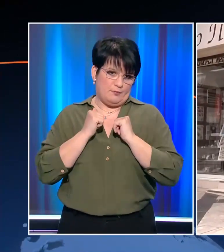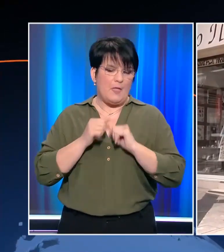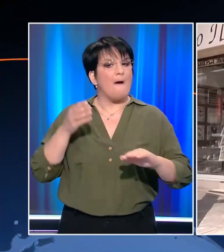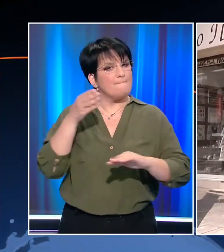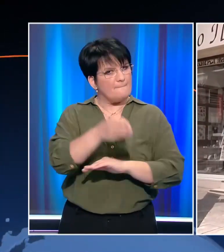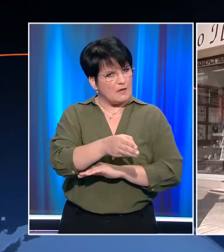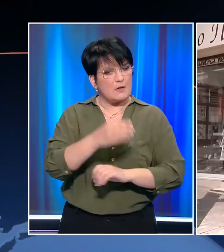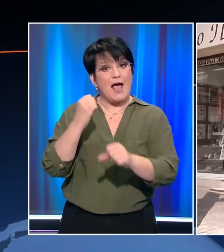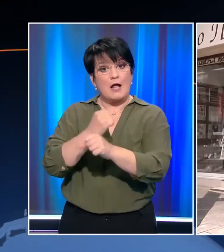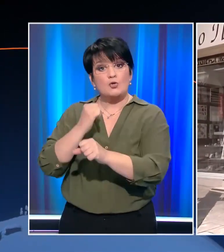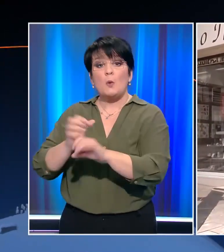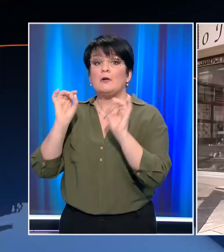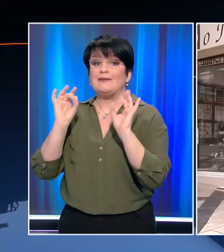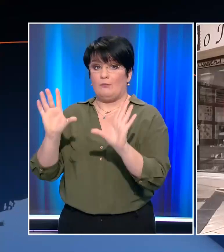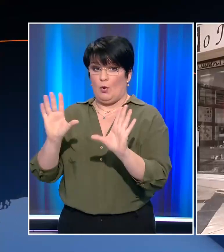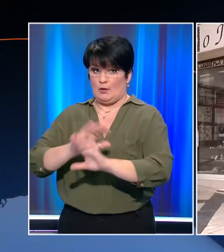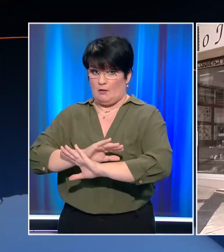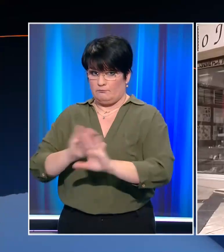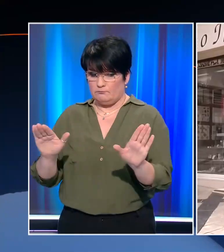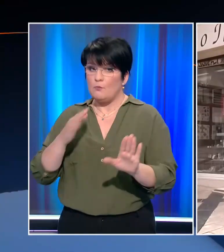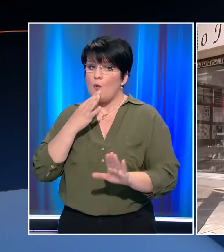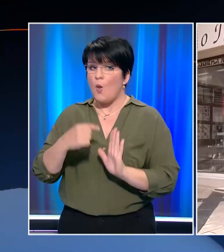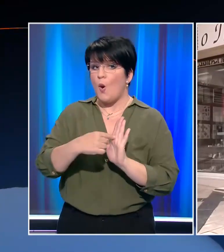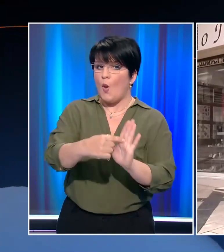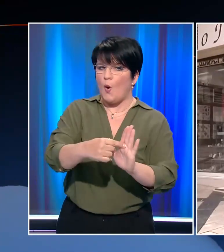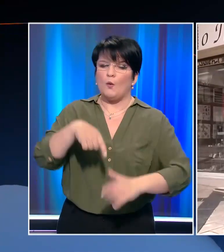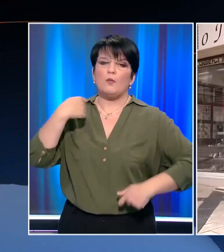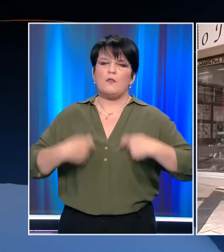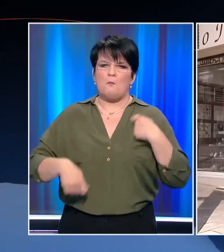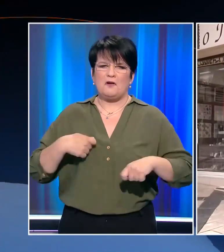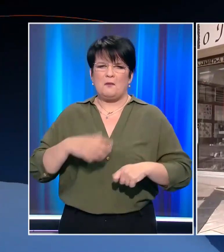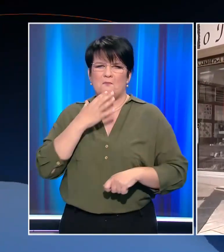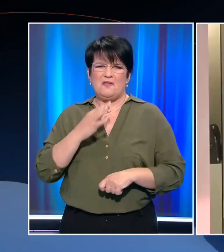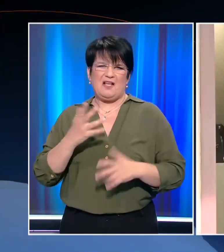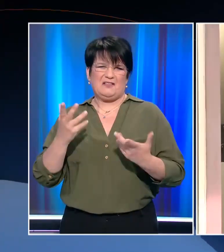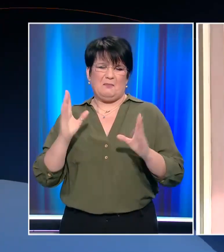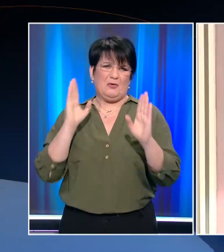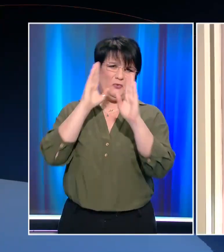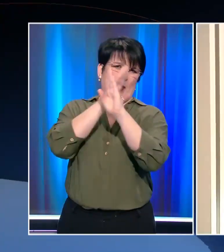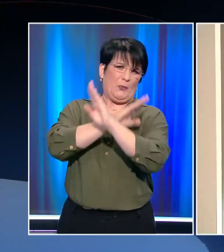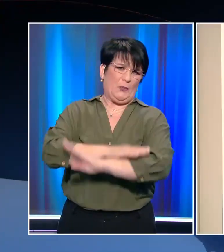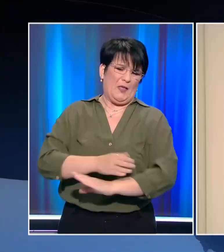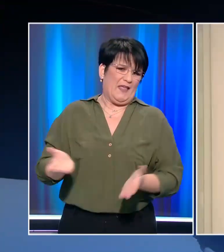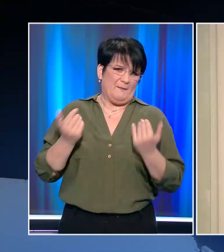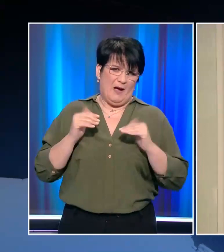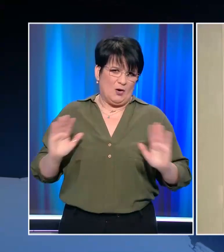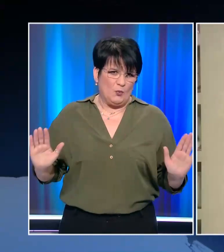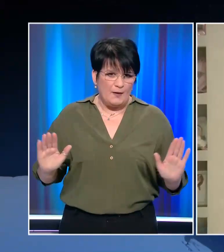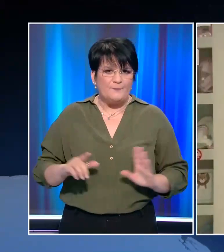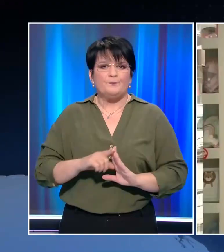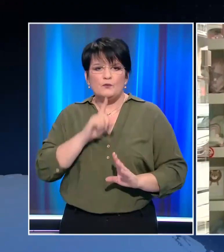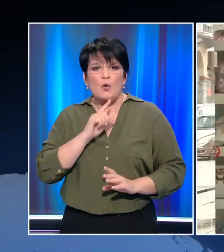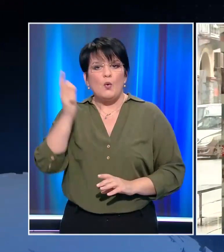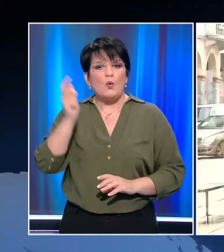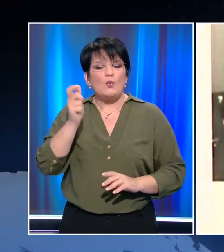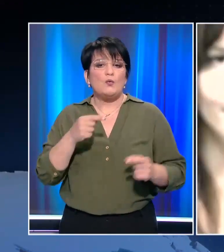χωρίς εργαζόμενους και θα αναδείξουμε ότι δεν είμαστε φαντάσματα. Το έκτακτο επίδομα έχει δημιουργήσει και νέα